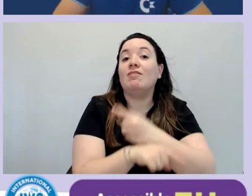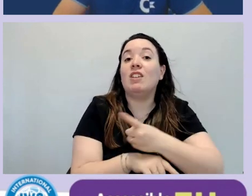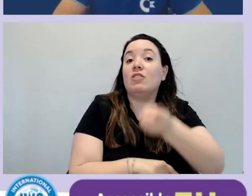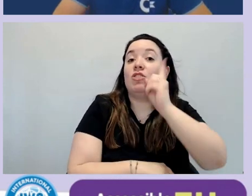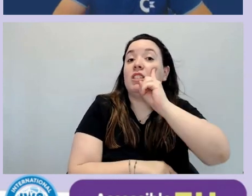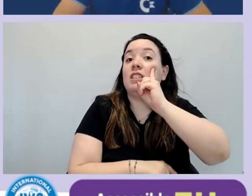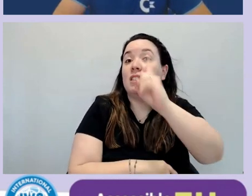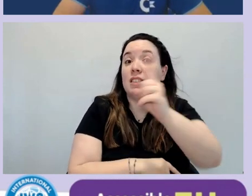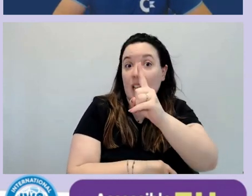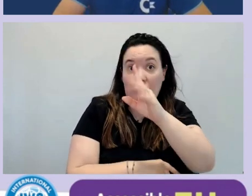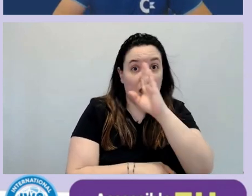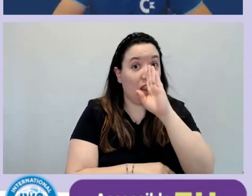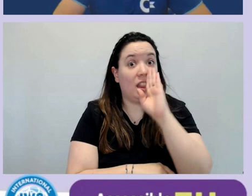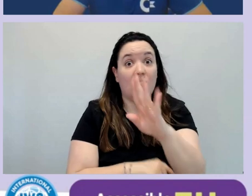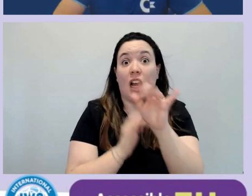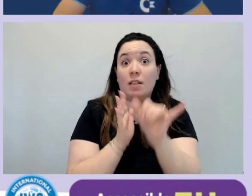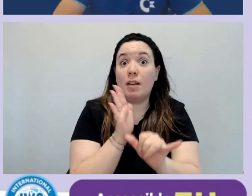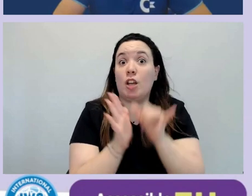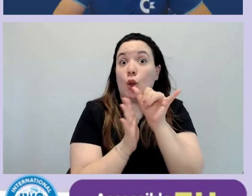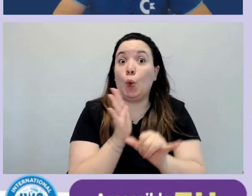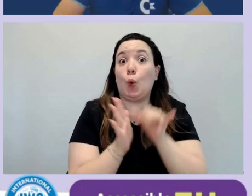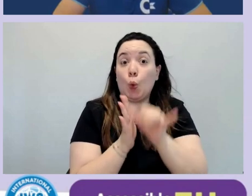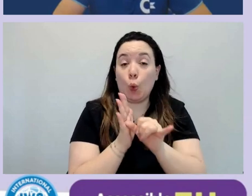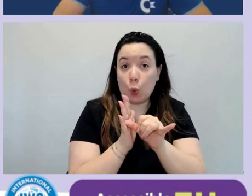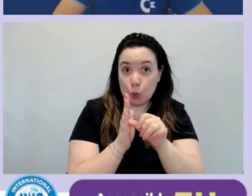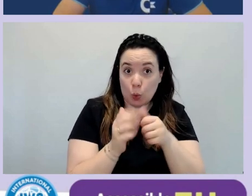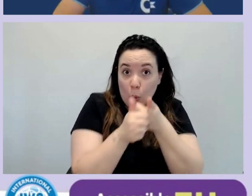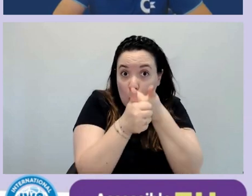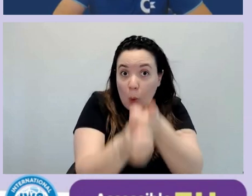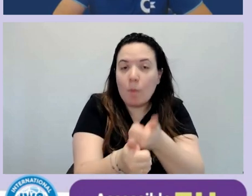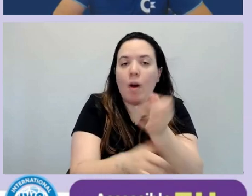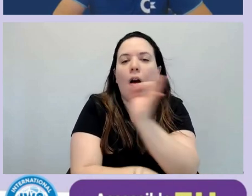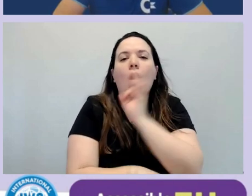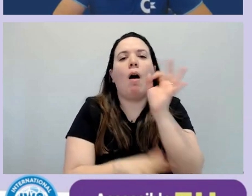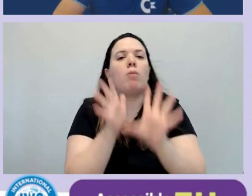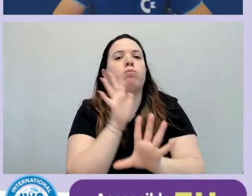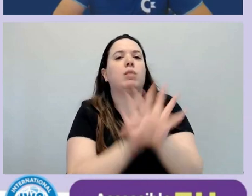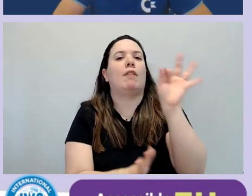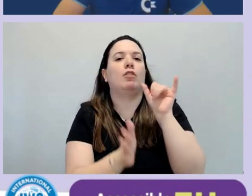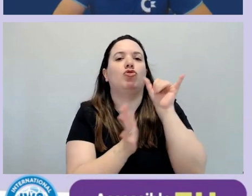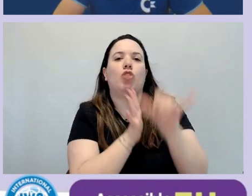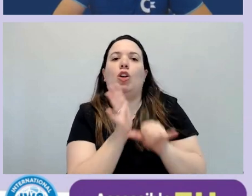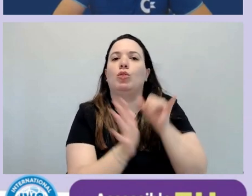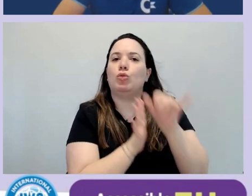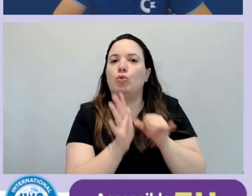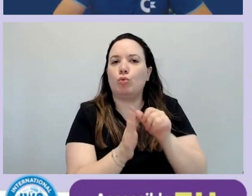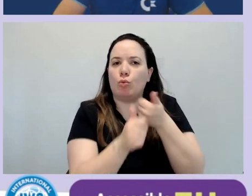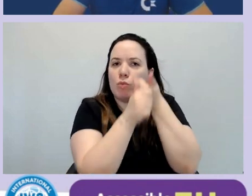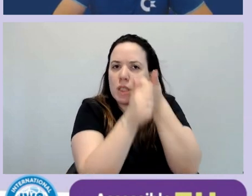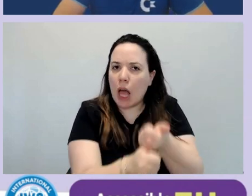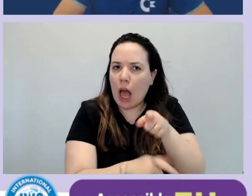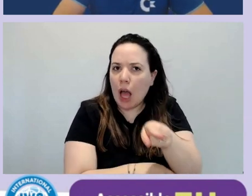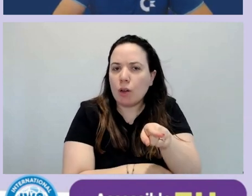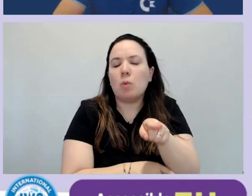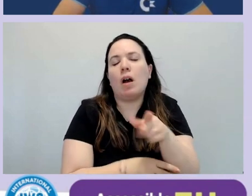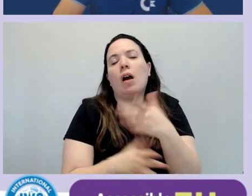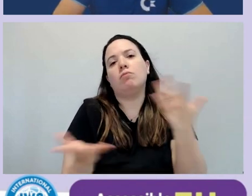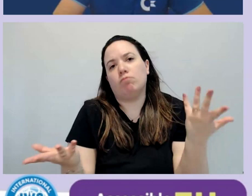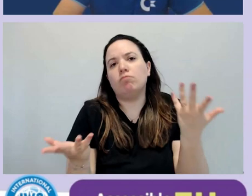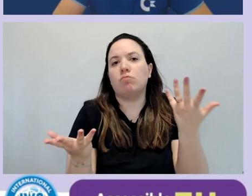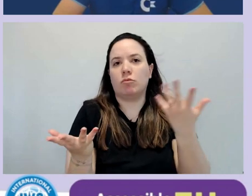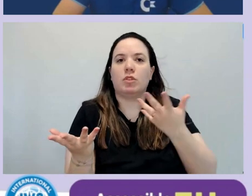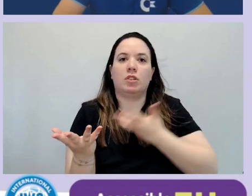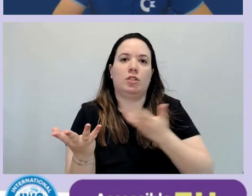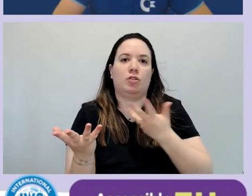seguendo direttamente da YouTube oppure preferite utilizzare YouTube per seguire questo evento, avete una